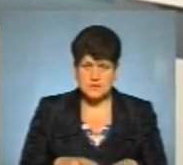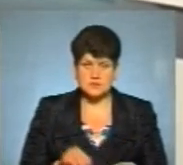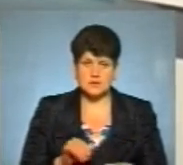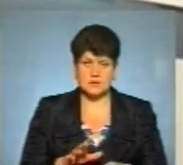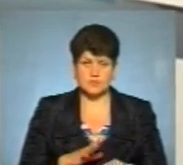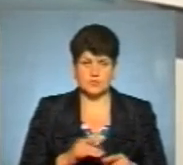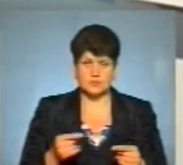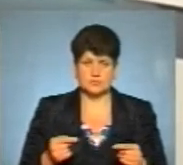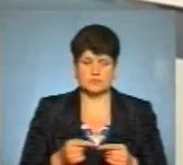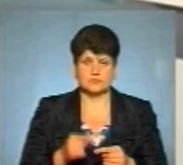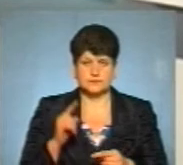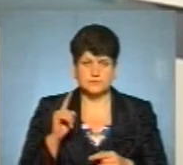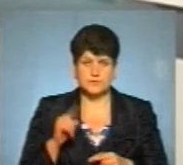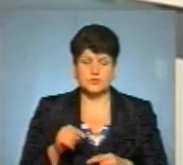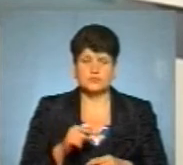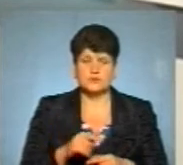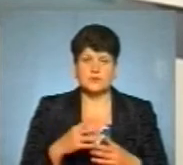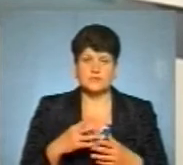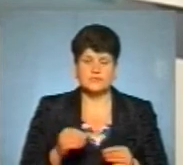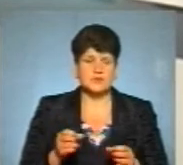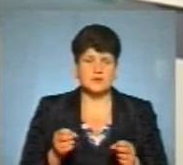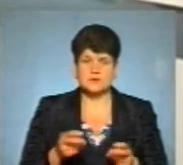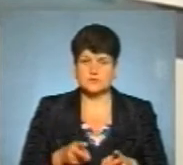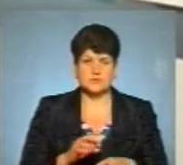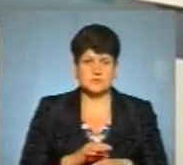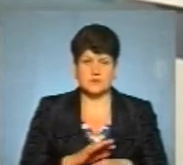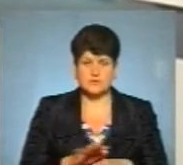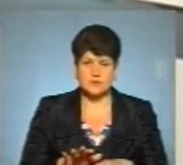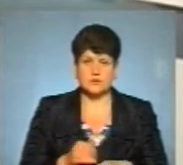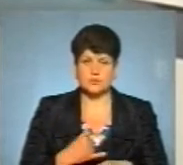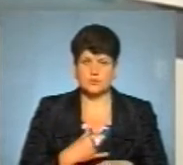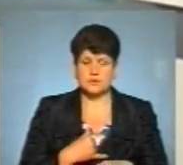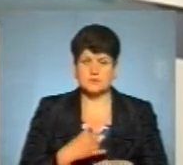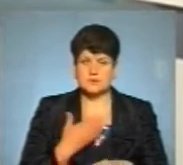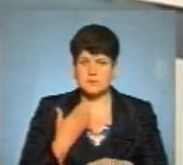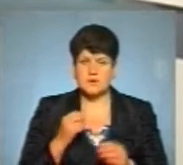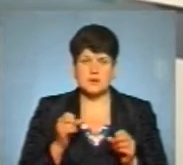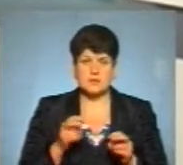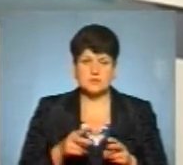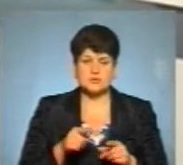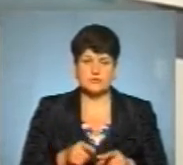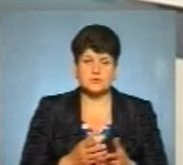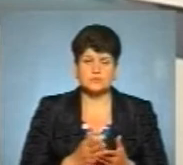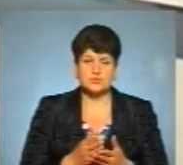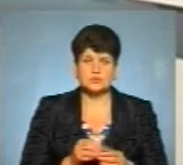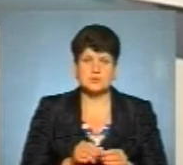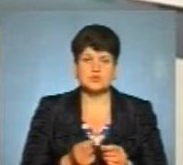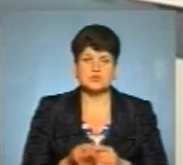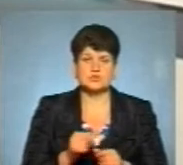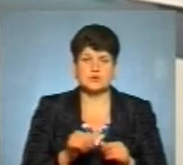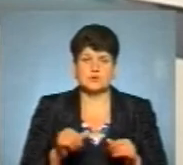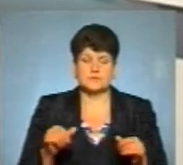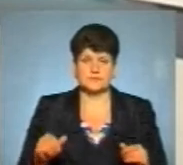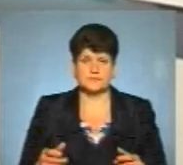впевнені в тому, що вони вже не ризикують захворіти. І в нас немає ризику того, що вони послужать джерелом для інших.